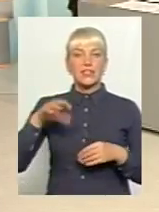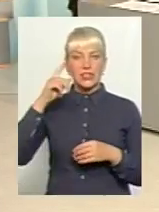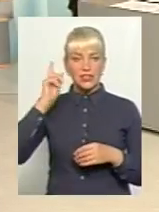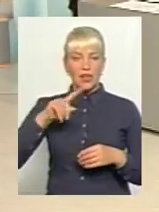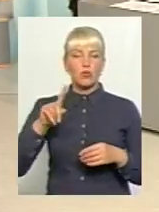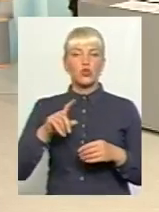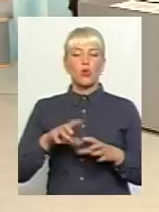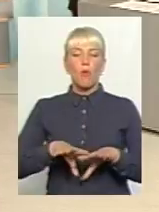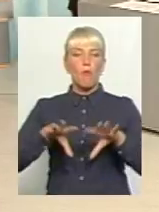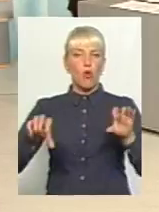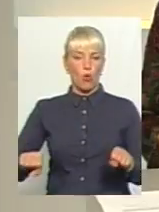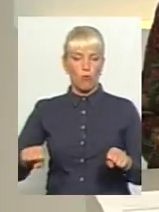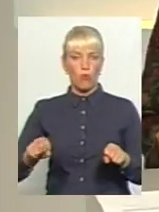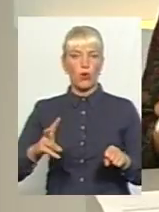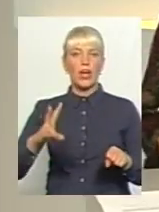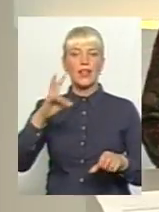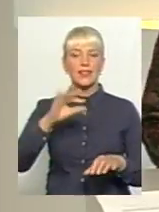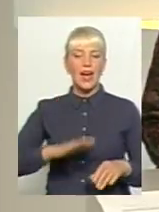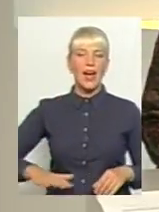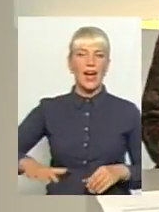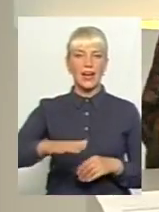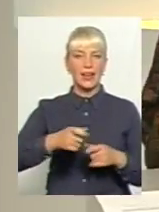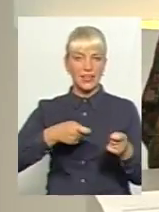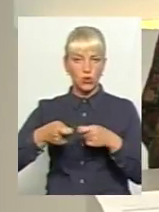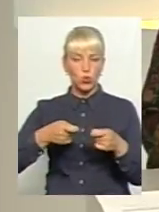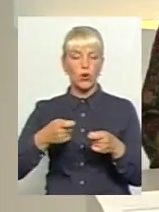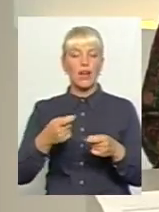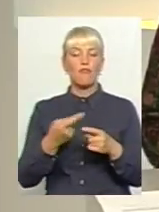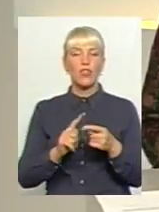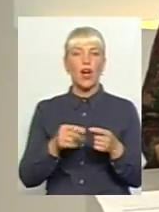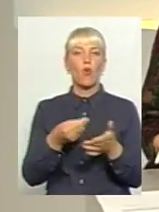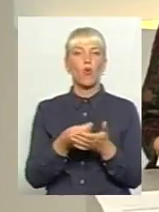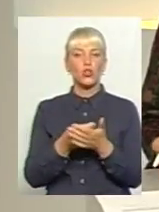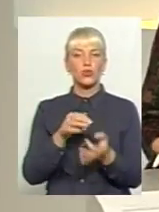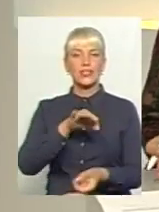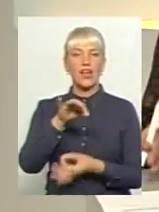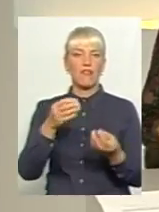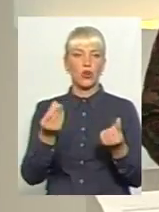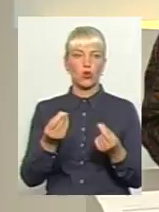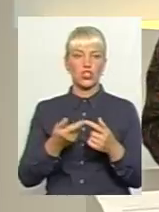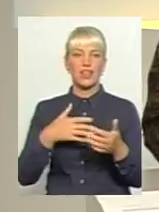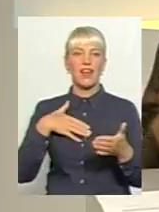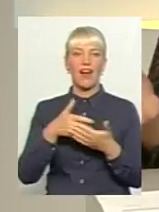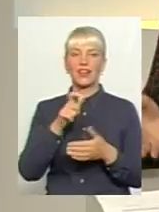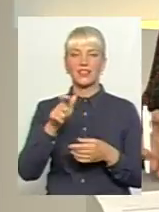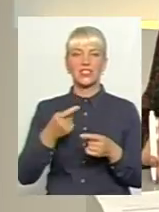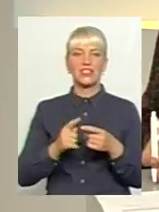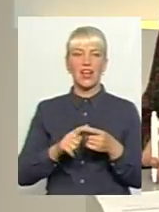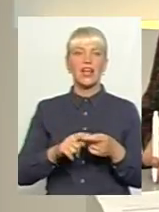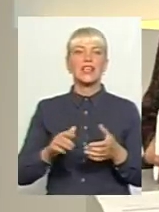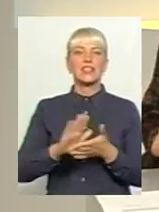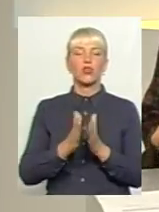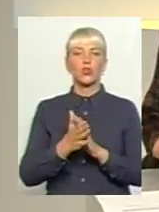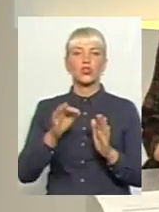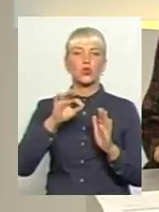ринку завжди коштує зайвих грошей. І всіх активістів, майже всіх, адже ця ситуація стосується всієї